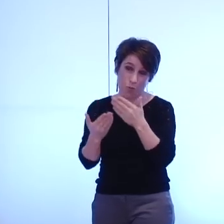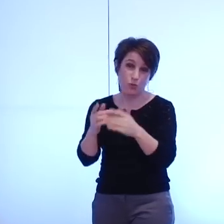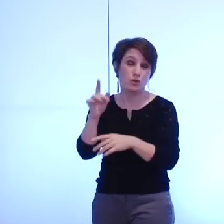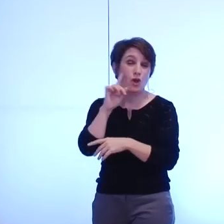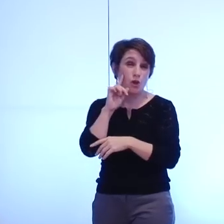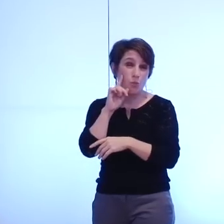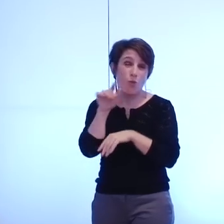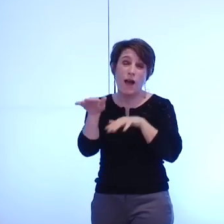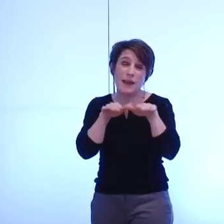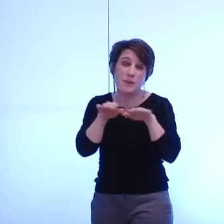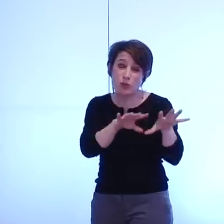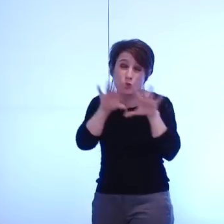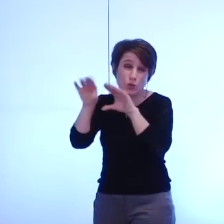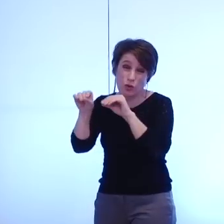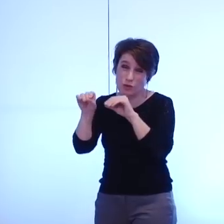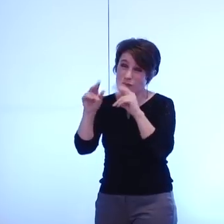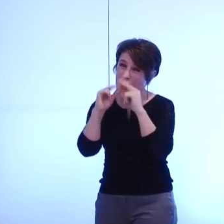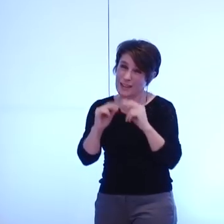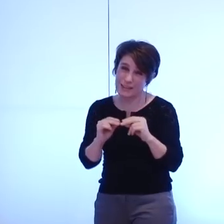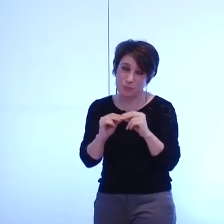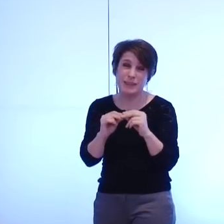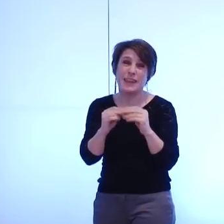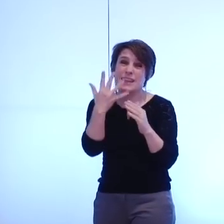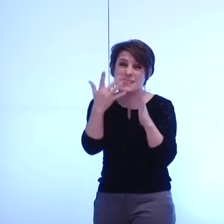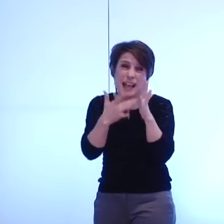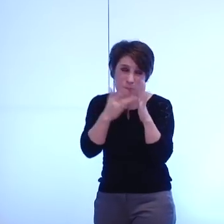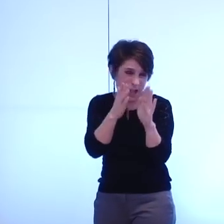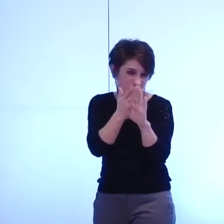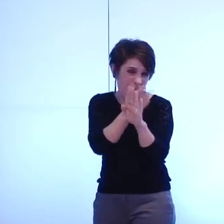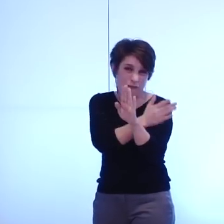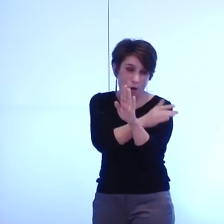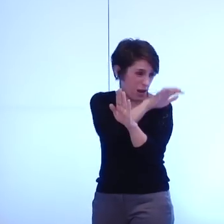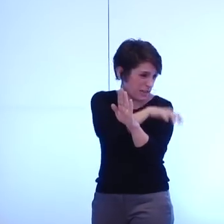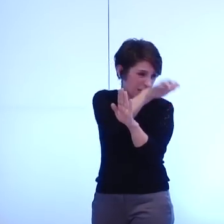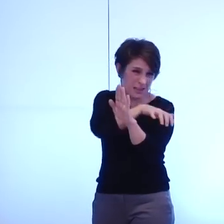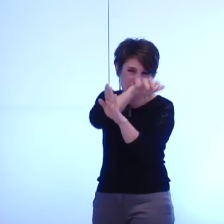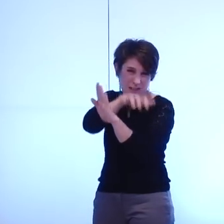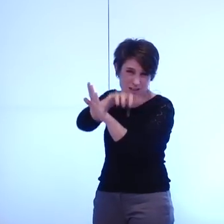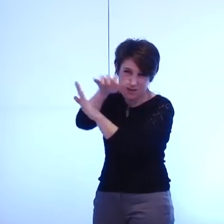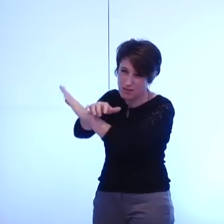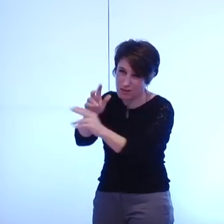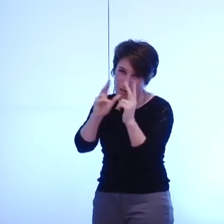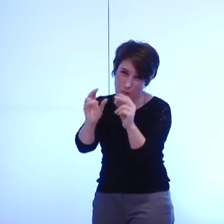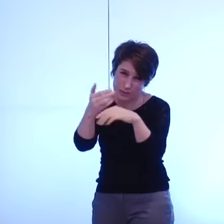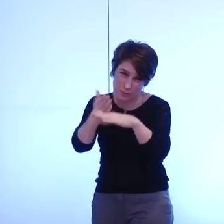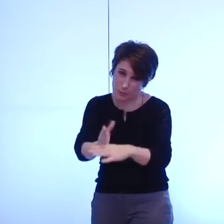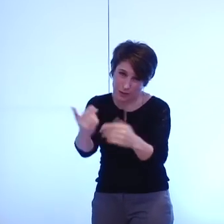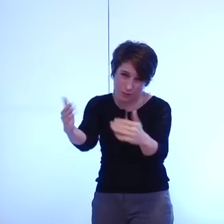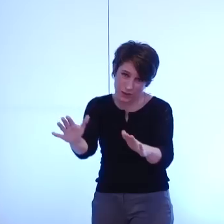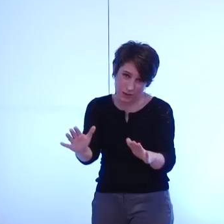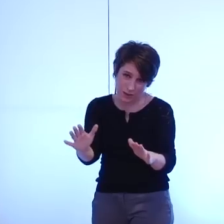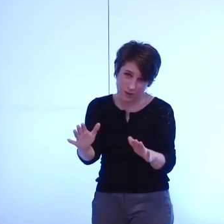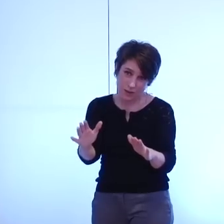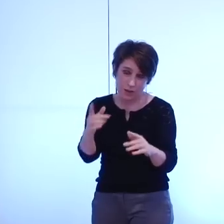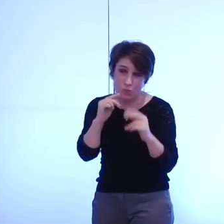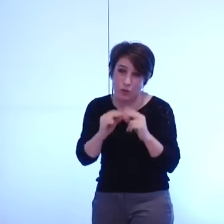parmi les 5 pages précédant le délibéré en gras et précise d'ailleurs explicitement quels sont les transferts qui donneront lieu